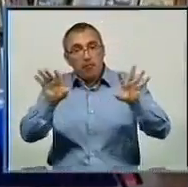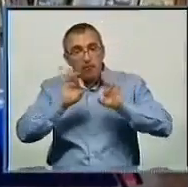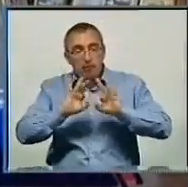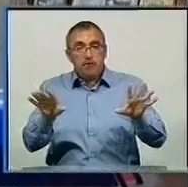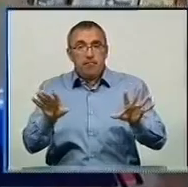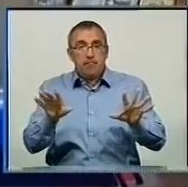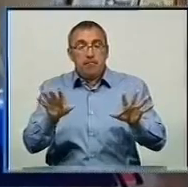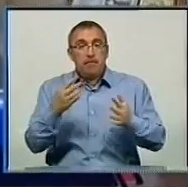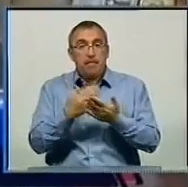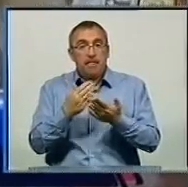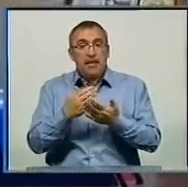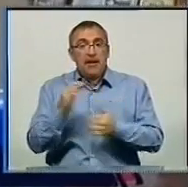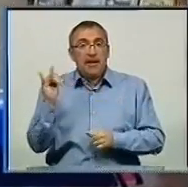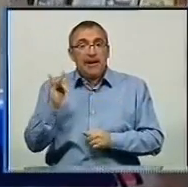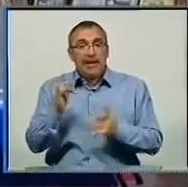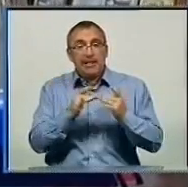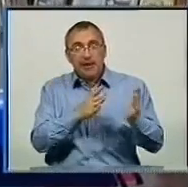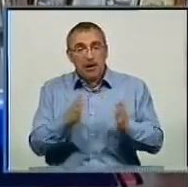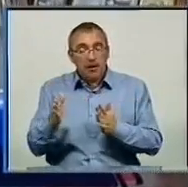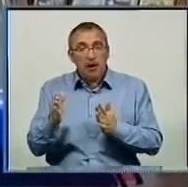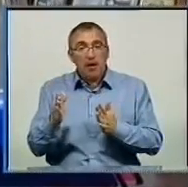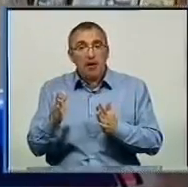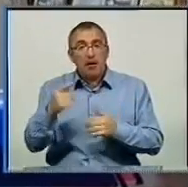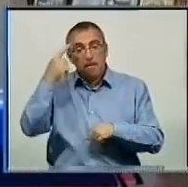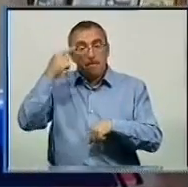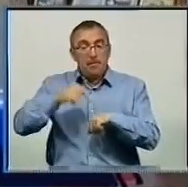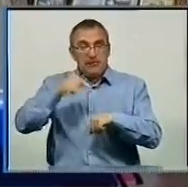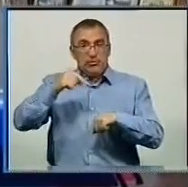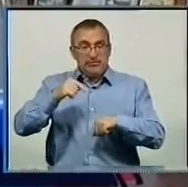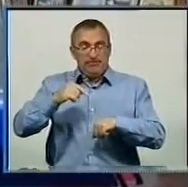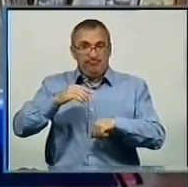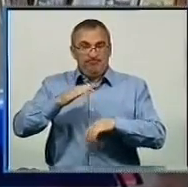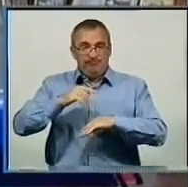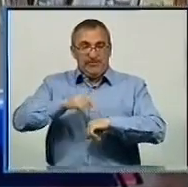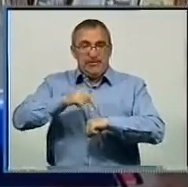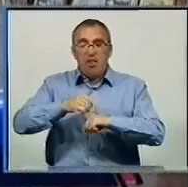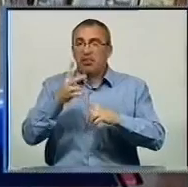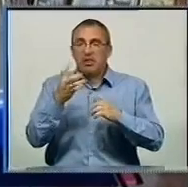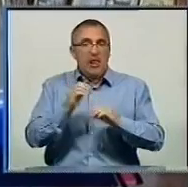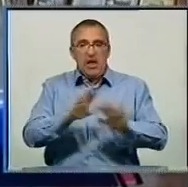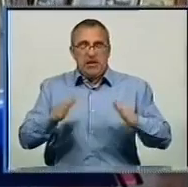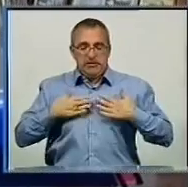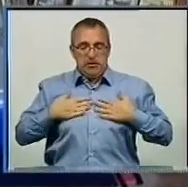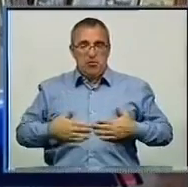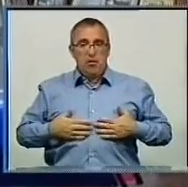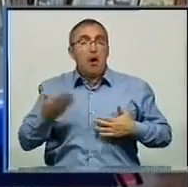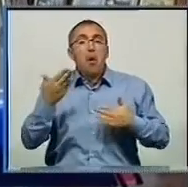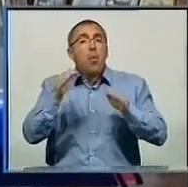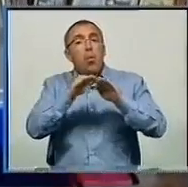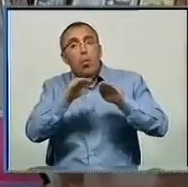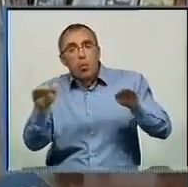беремо, наприклад, з інтернатів, то у них психологічний стан незадовільний. Це всі розуміють, але не розуміють, на якому уровні.